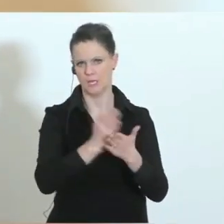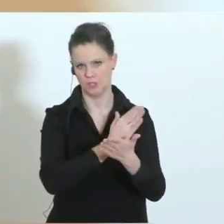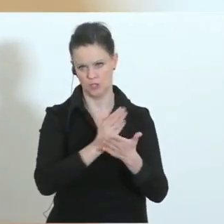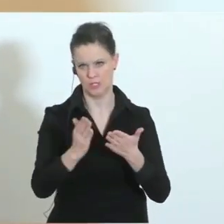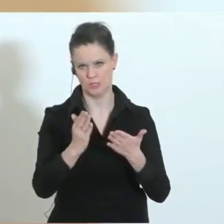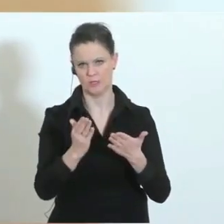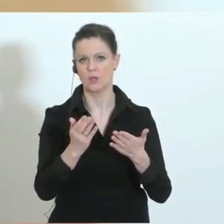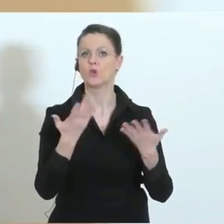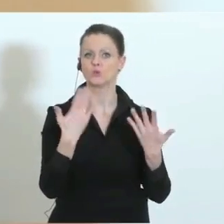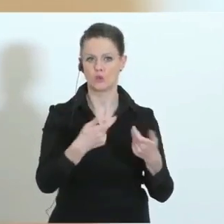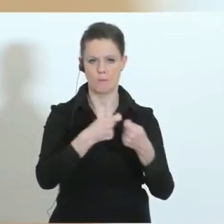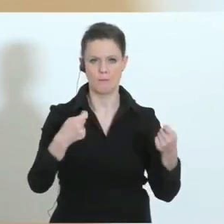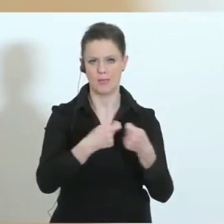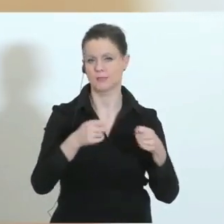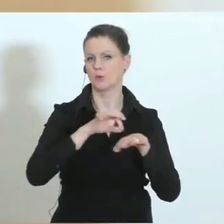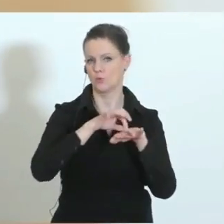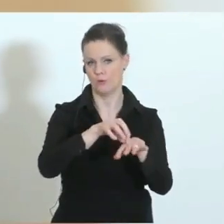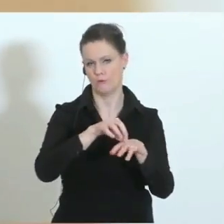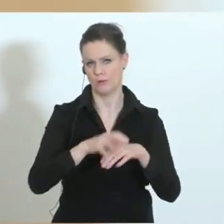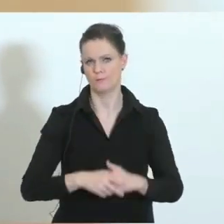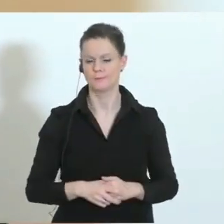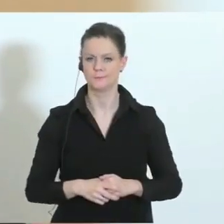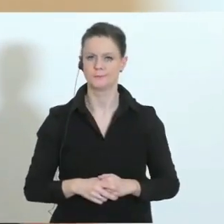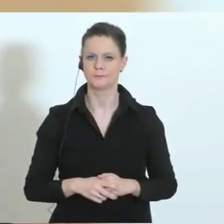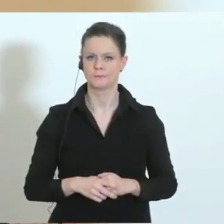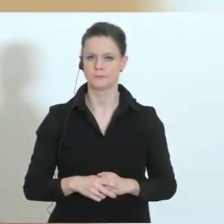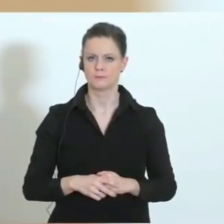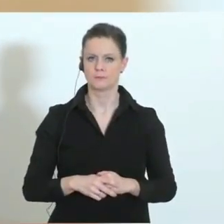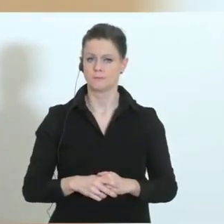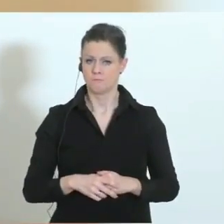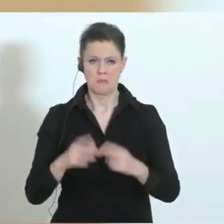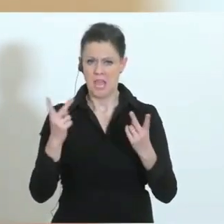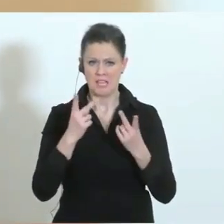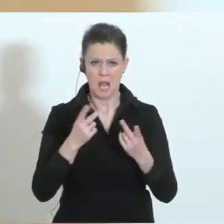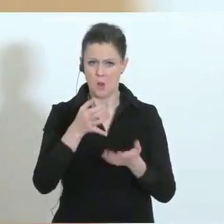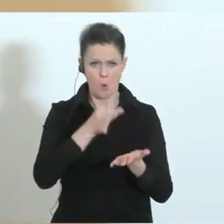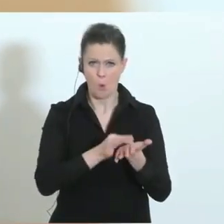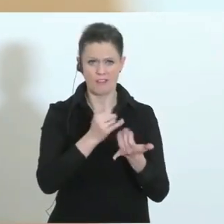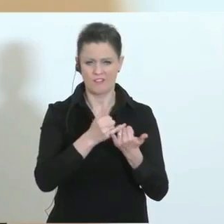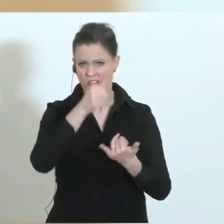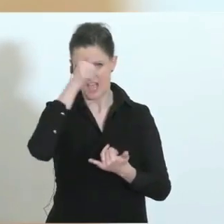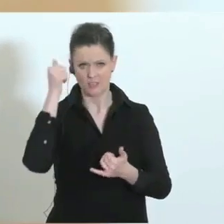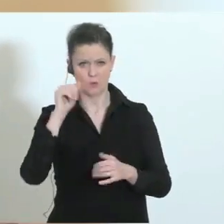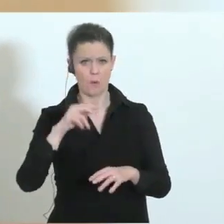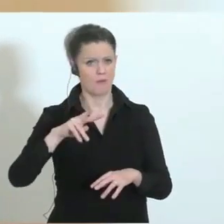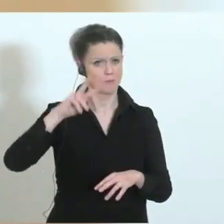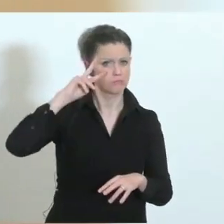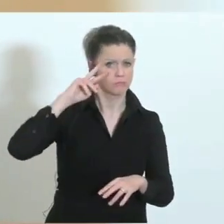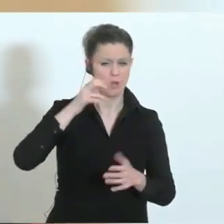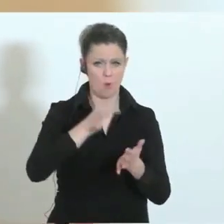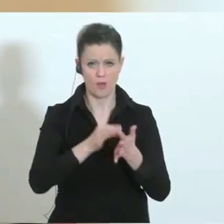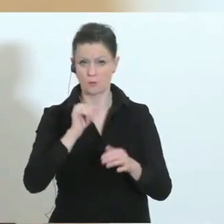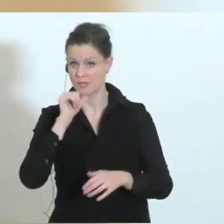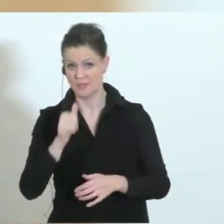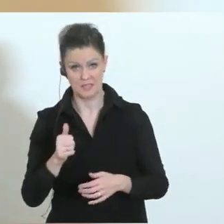eine derartige Maßnahme zu verhängen, zu verankern. Da ist es gleichgültig, wie der Ort heißt, ob er prominent ist oder nicht prominent